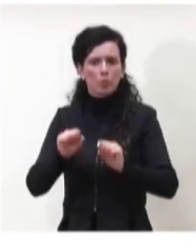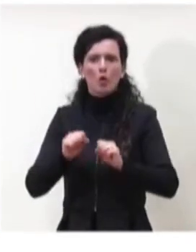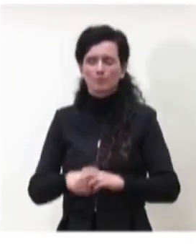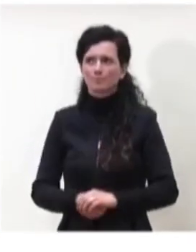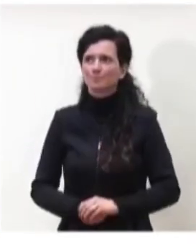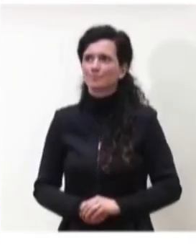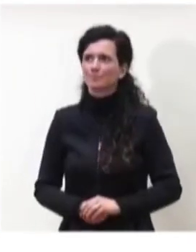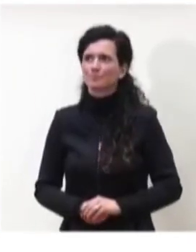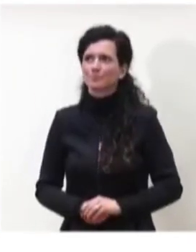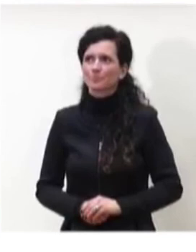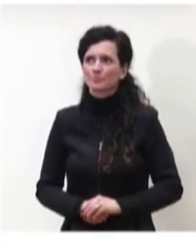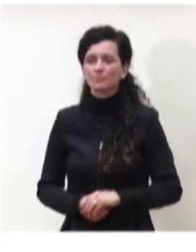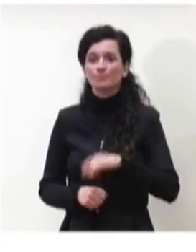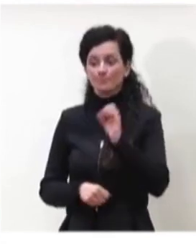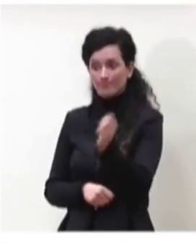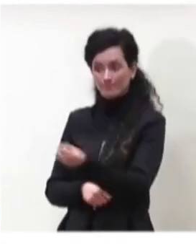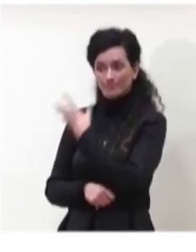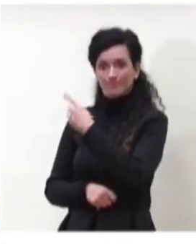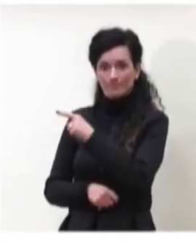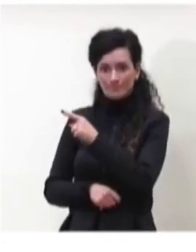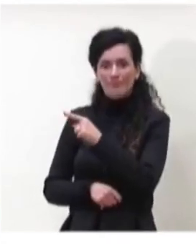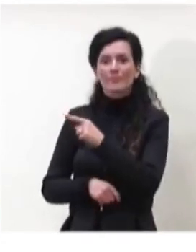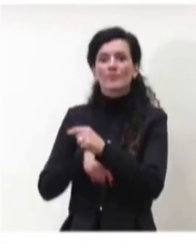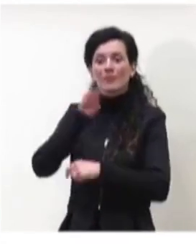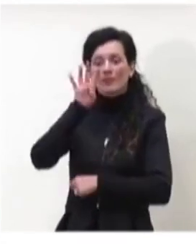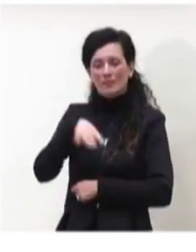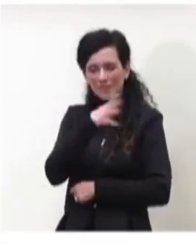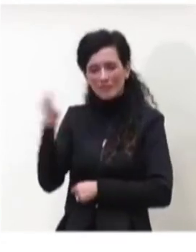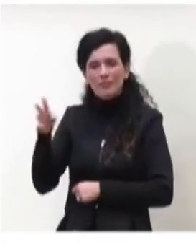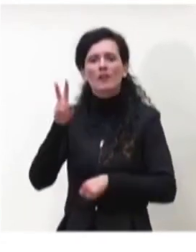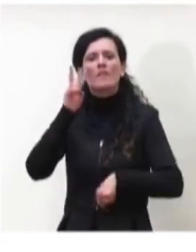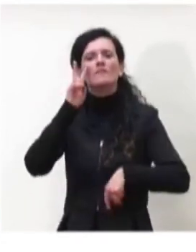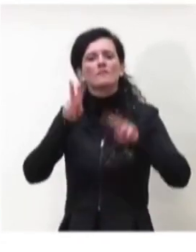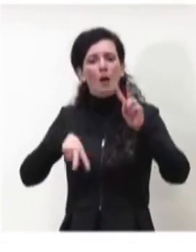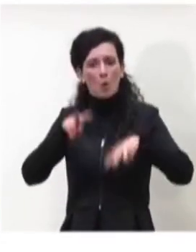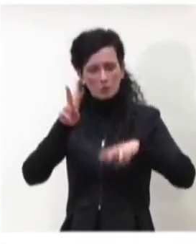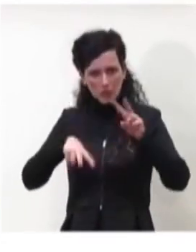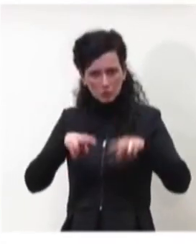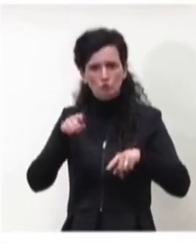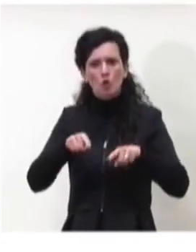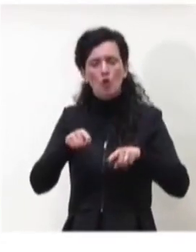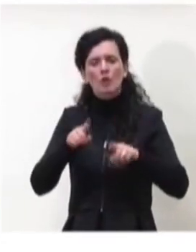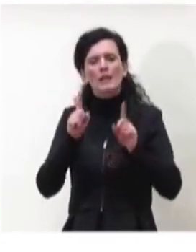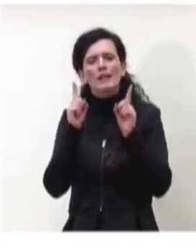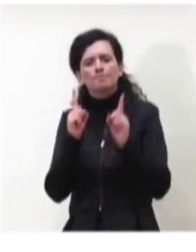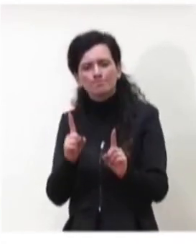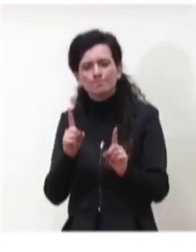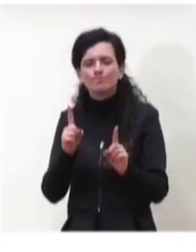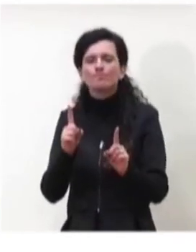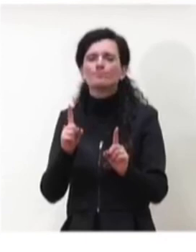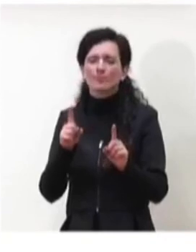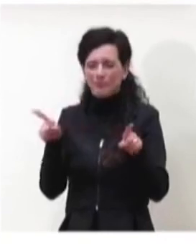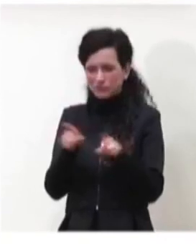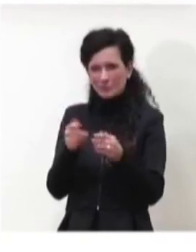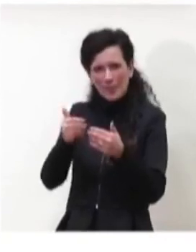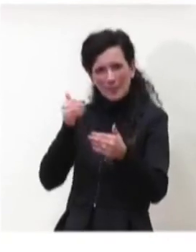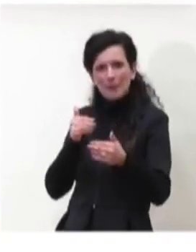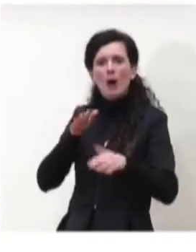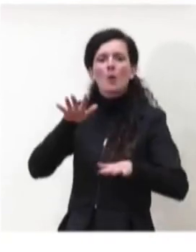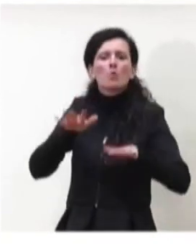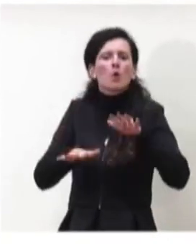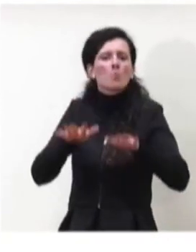La successiva valutazione è quella che facciamo rispetto alla probabilità che abbiamo già visto e alla